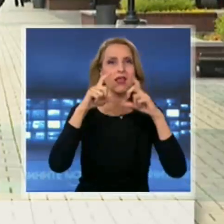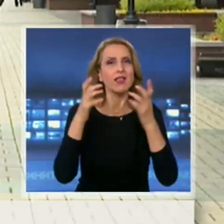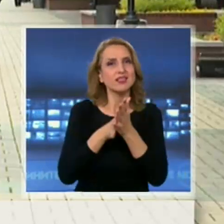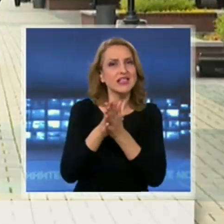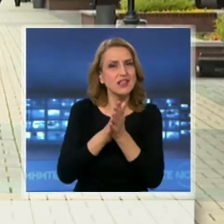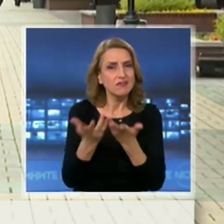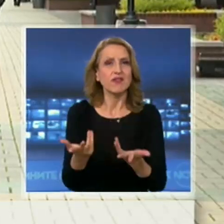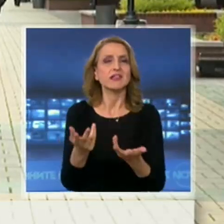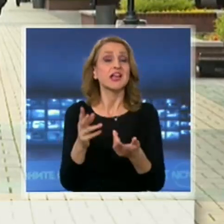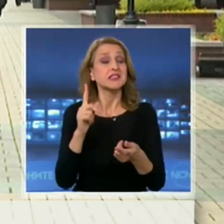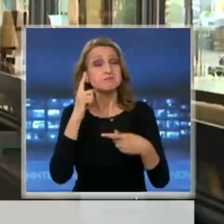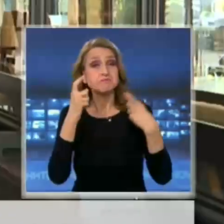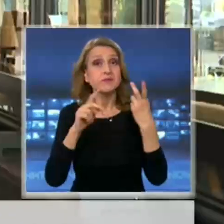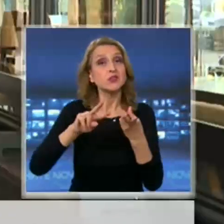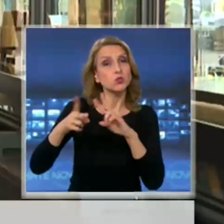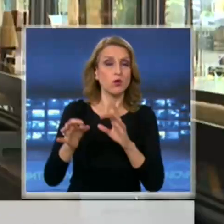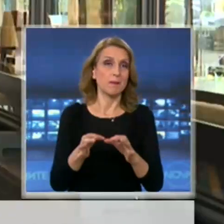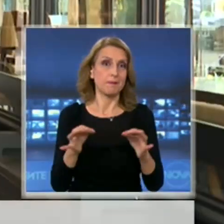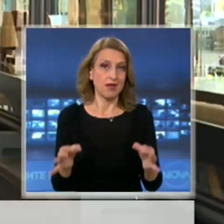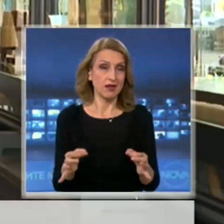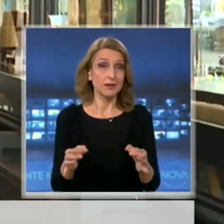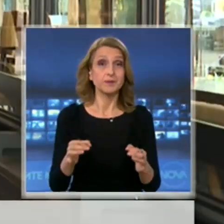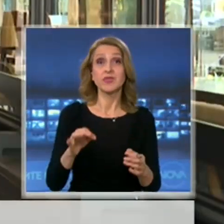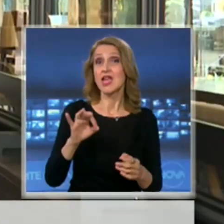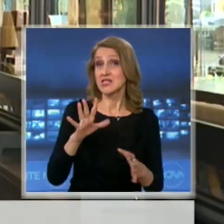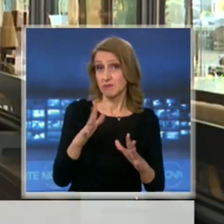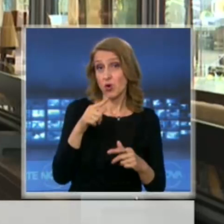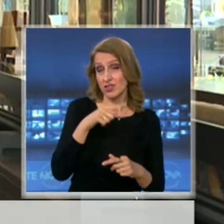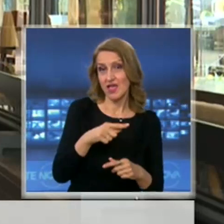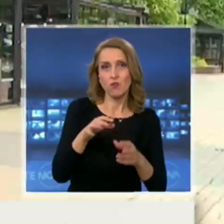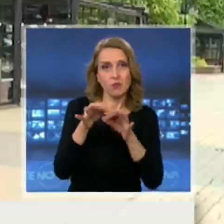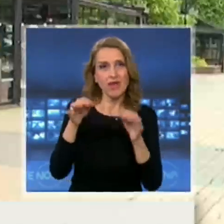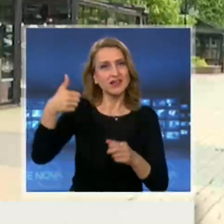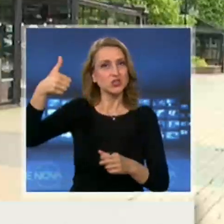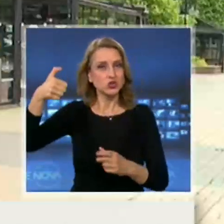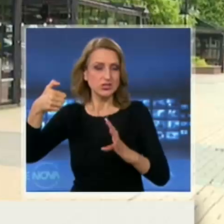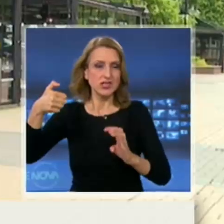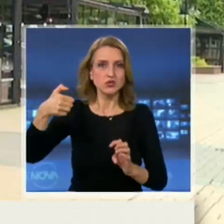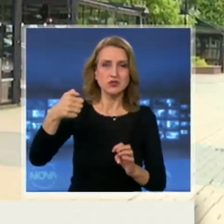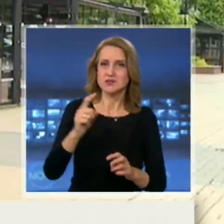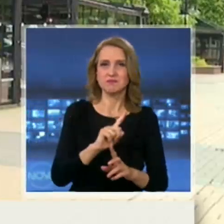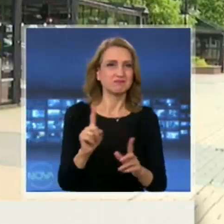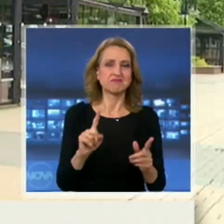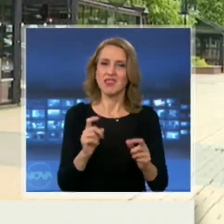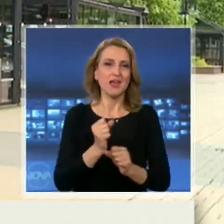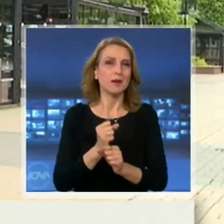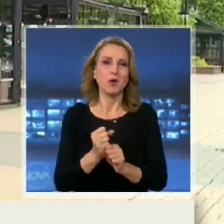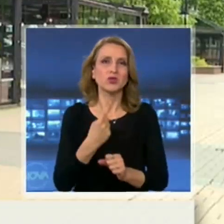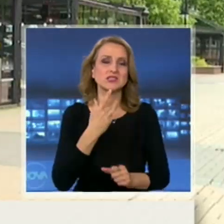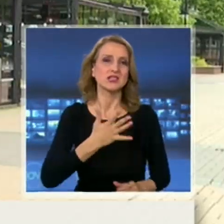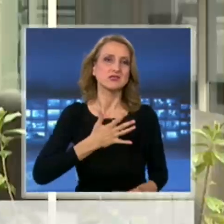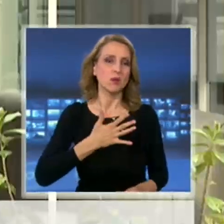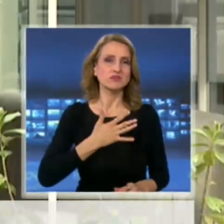поиска и нови економически такива. Според Алибегов, мярката 60 към 40 била неработеща за собствениците на заведения,